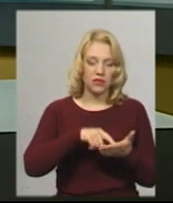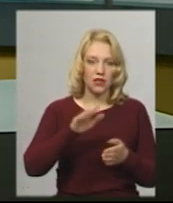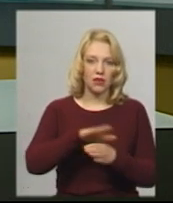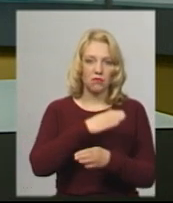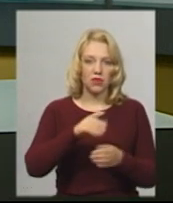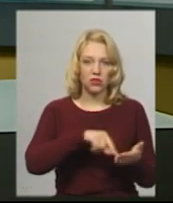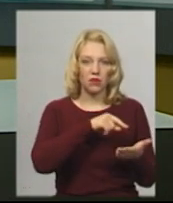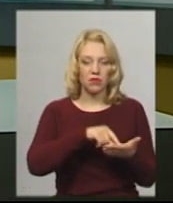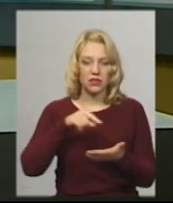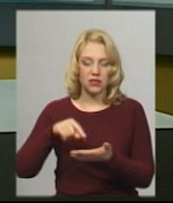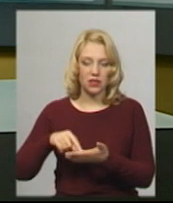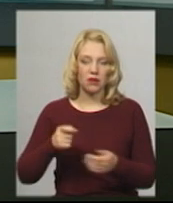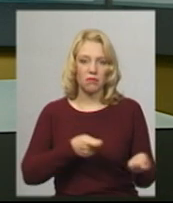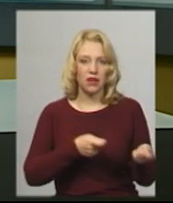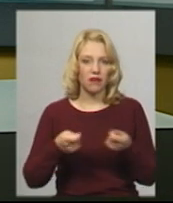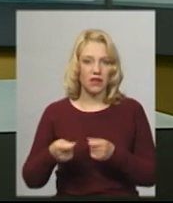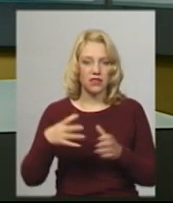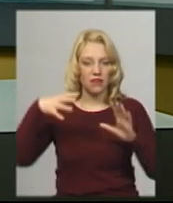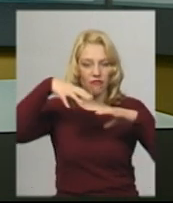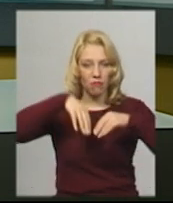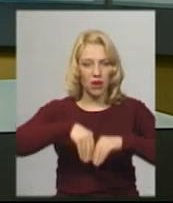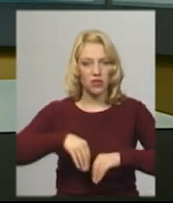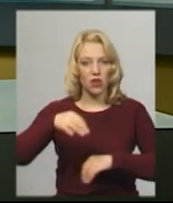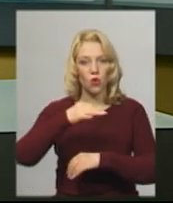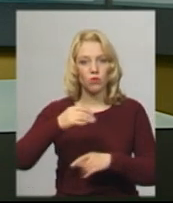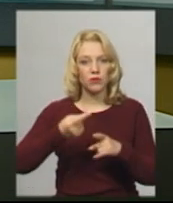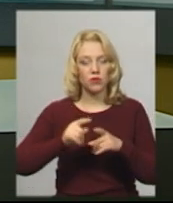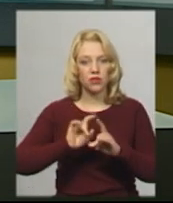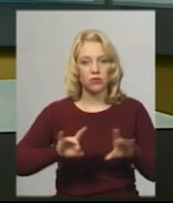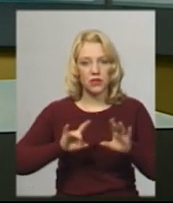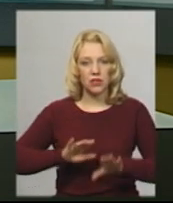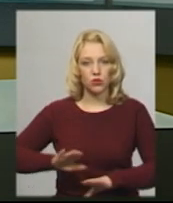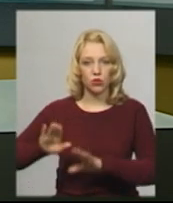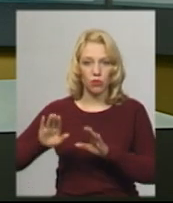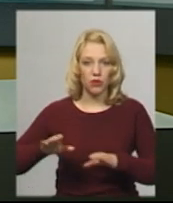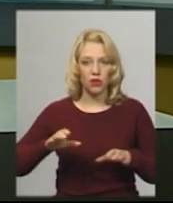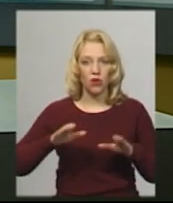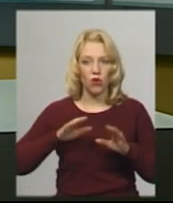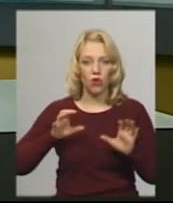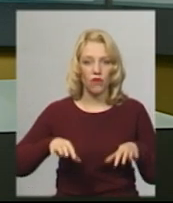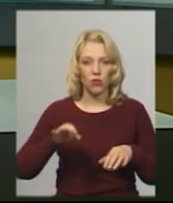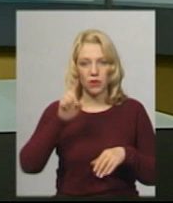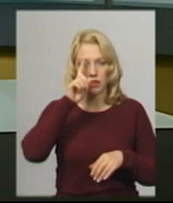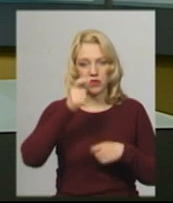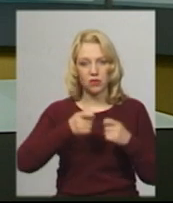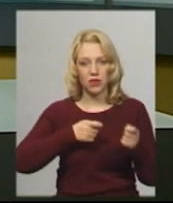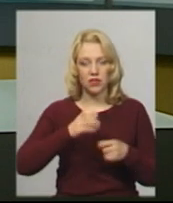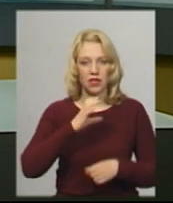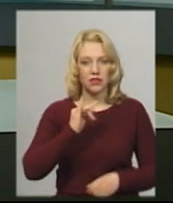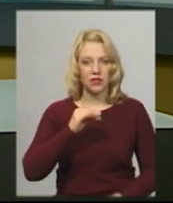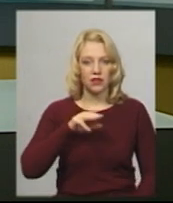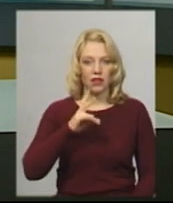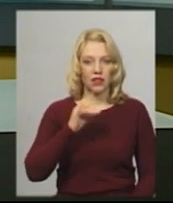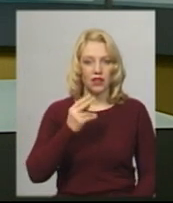перевезення в межах області. Про це під час брифінгу розповіла заступниця голови Хмельницької облдержадміністрації Оксана Ситницька.